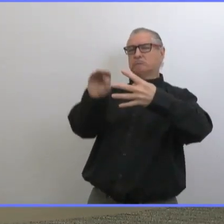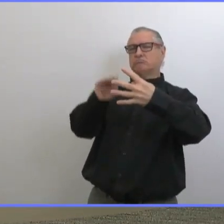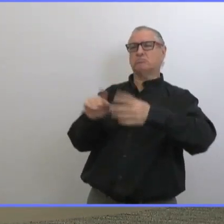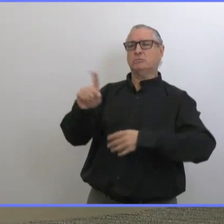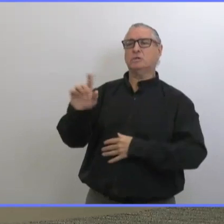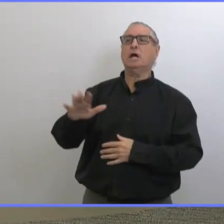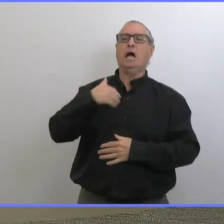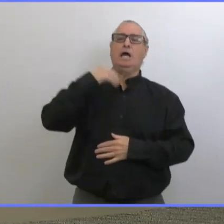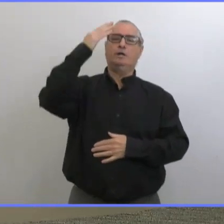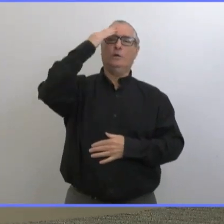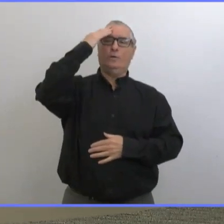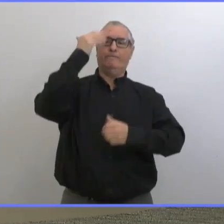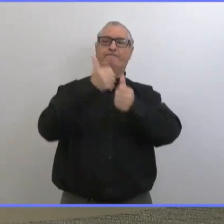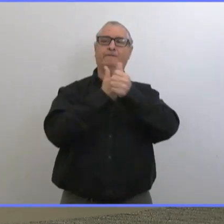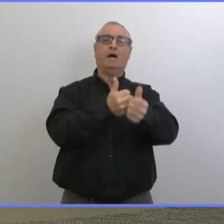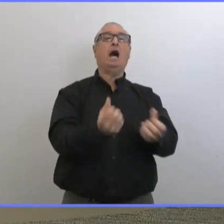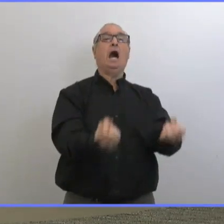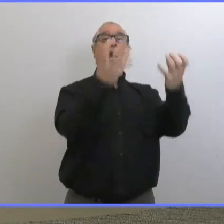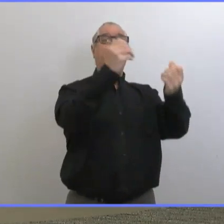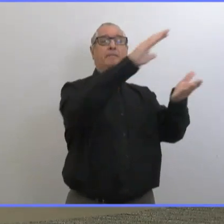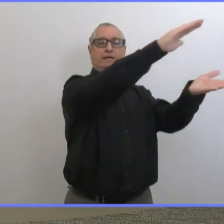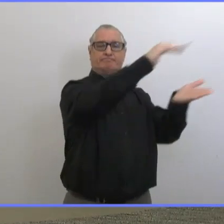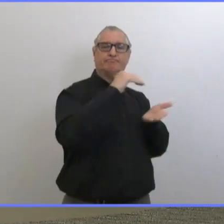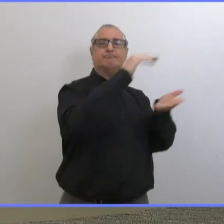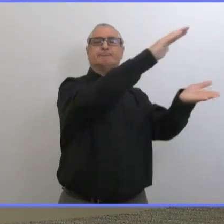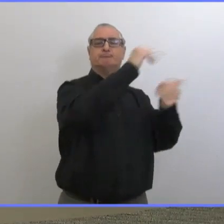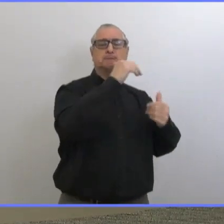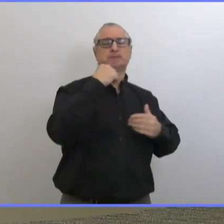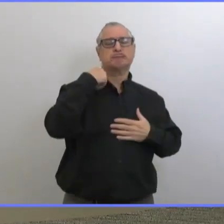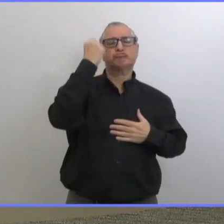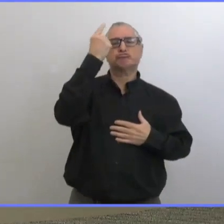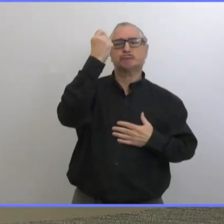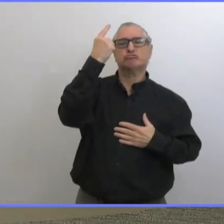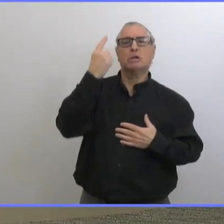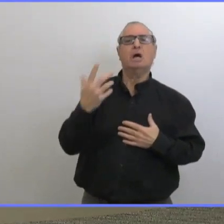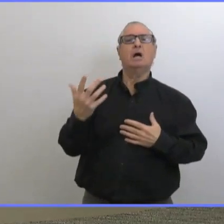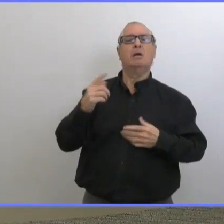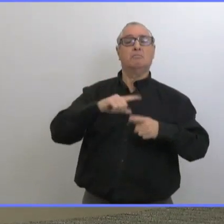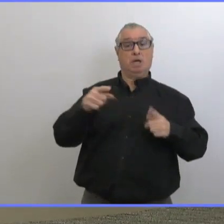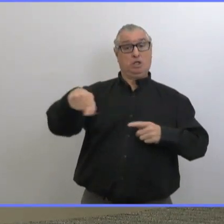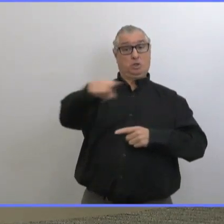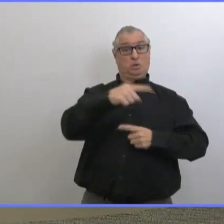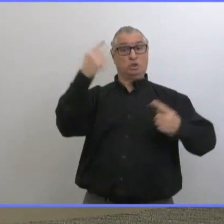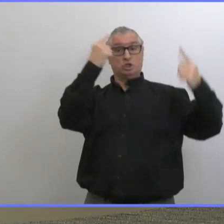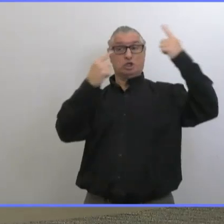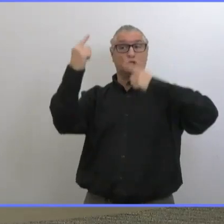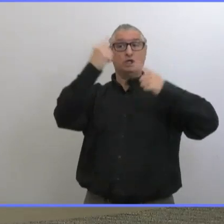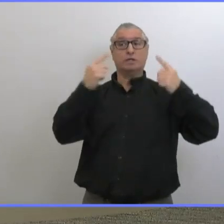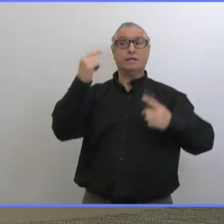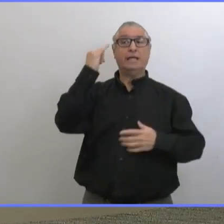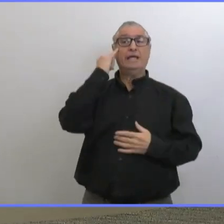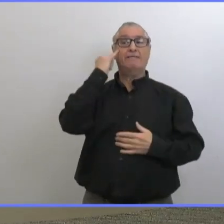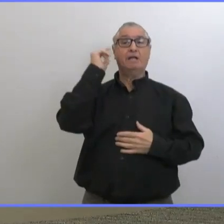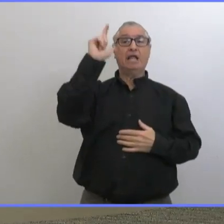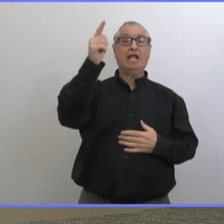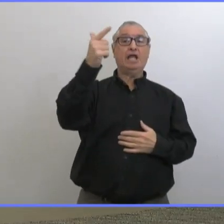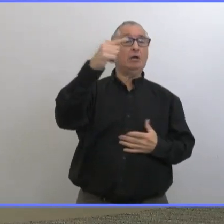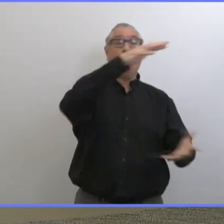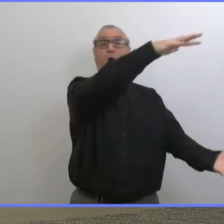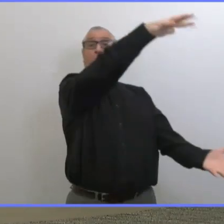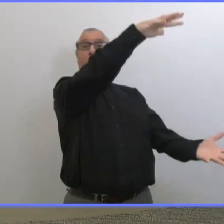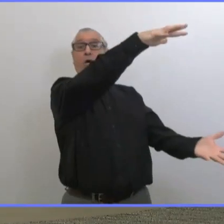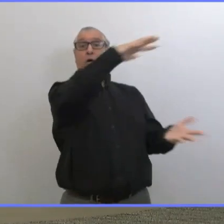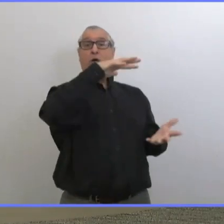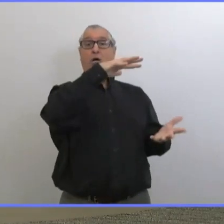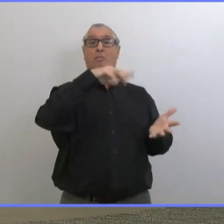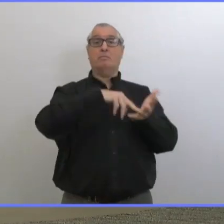ancrée ou est-ce que ça pourrait évoluer, changer, peut-être être ajusté pour prendre en considération